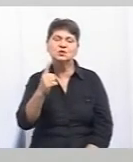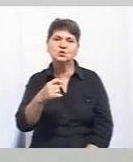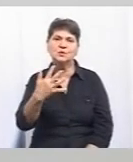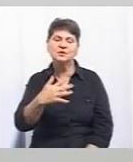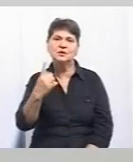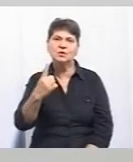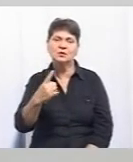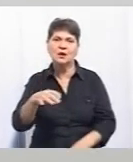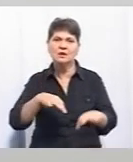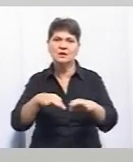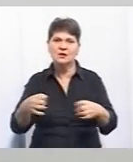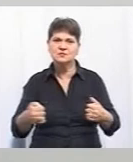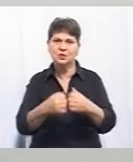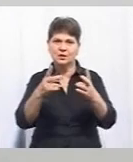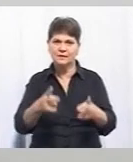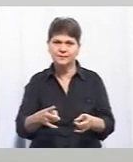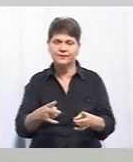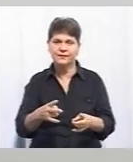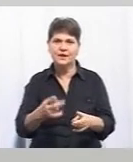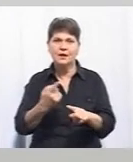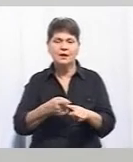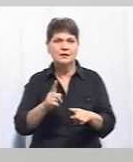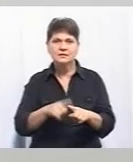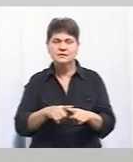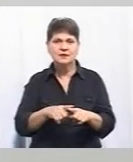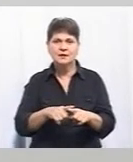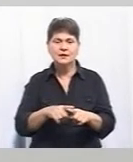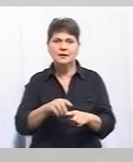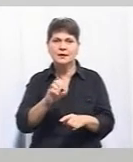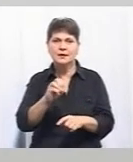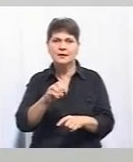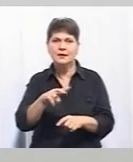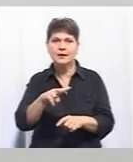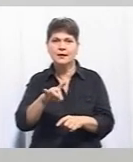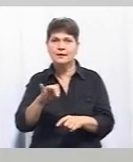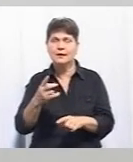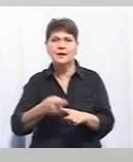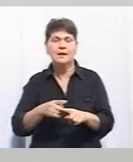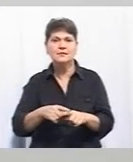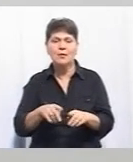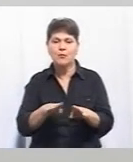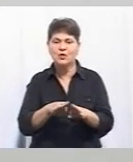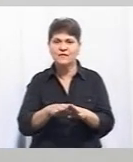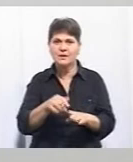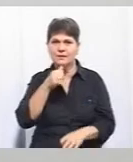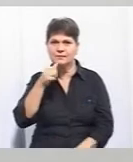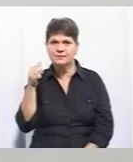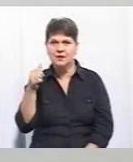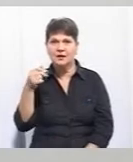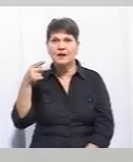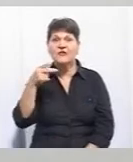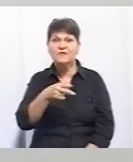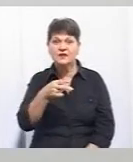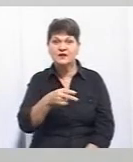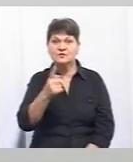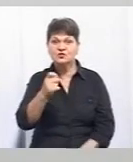-транспортна пригода. Це є ріст. Є ріст, у порівнянні з минулим роком, було 2097, а